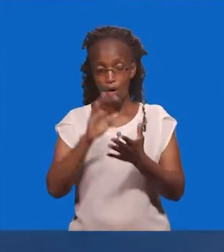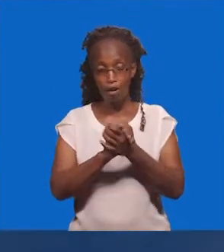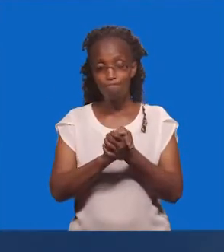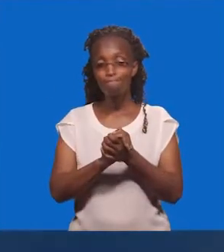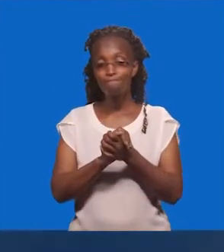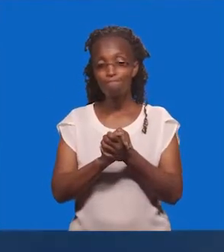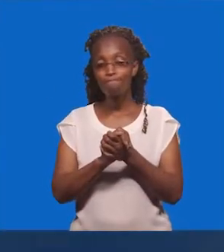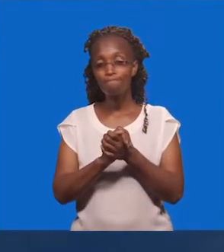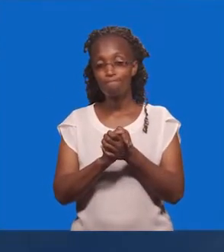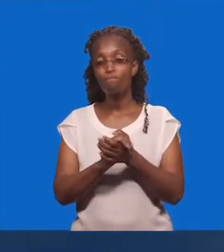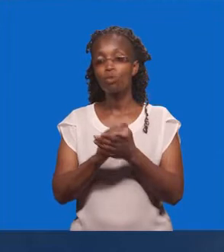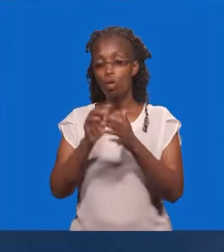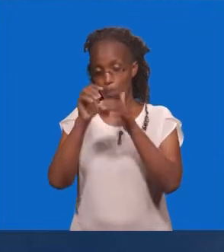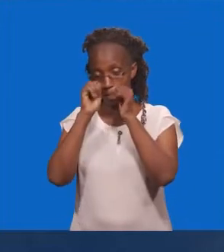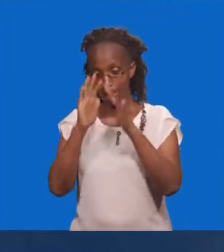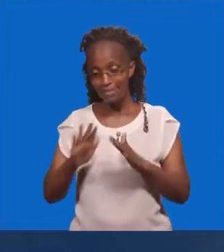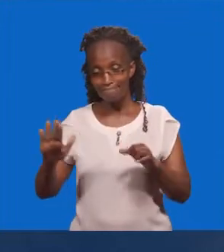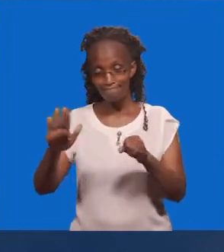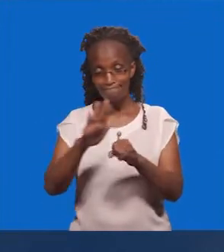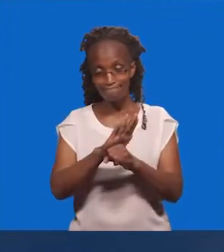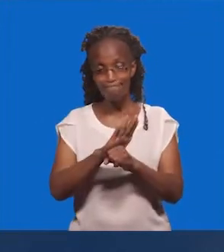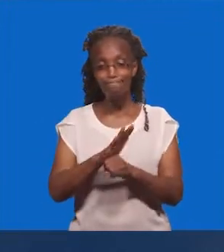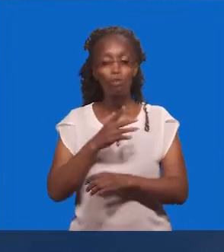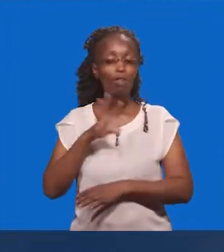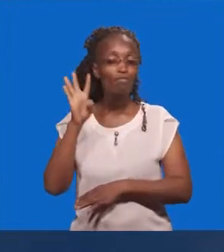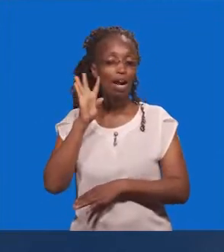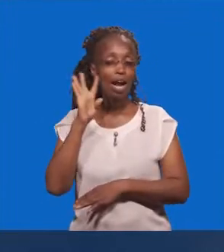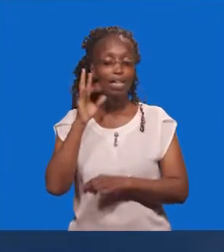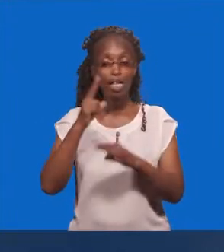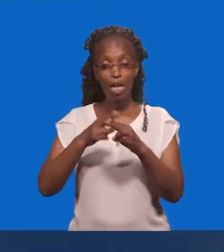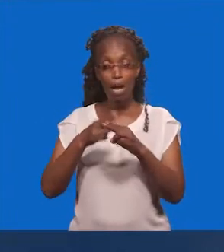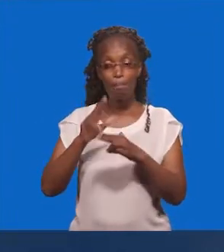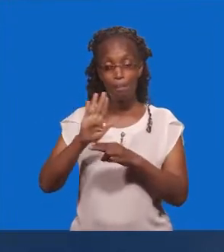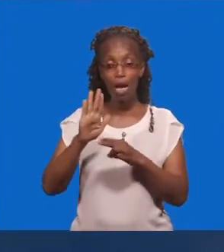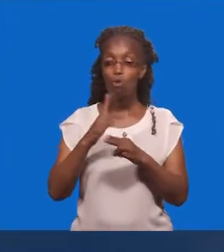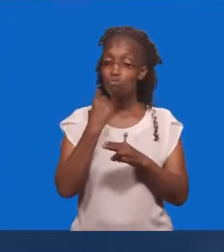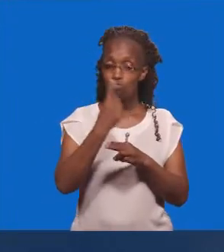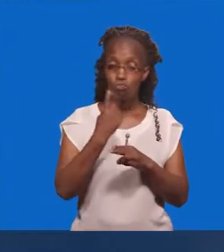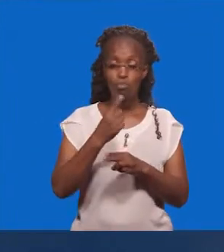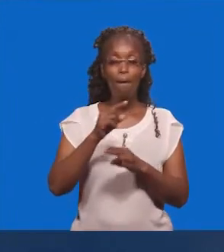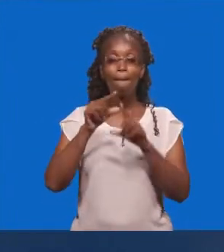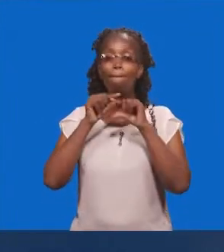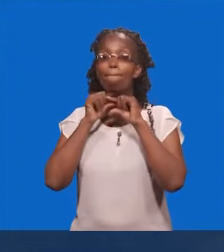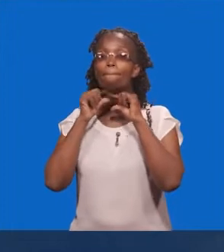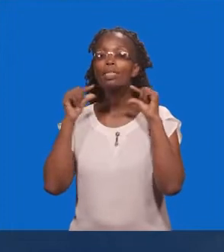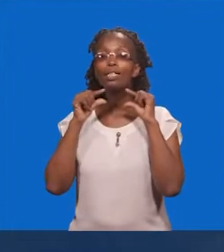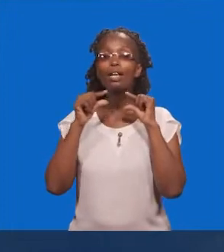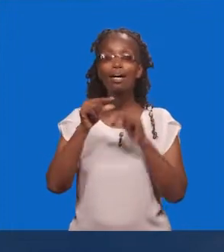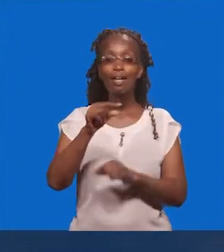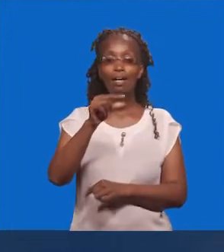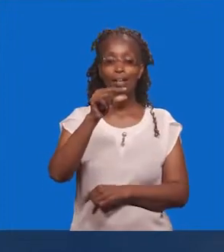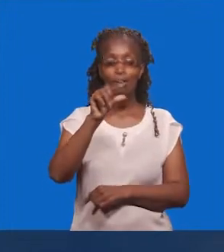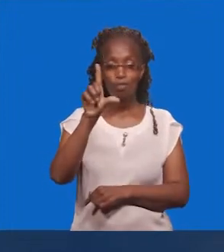amini, utambarikiwa vilibyo Kama vile mwaza kusikia majina ni ayo ayo, pasa Lucy Michael Kanisa ni la